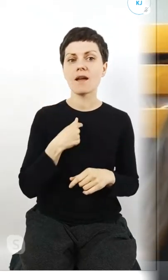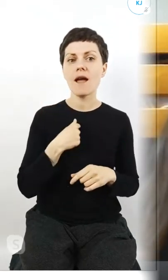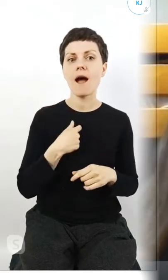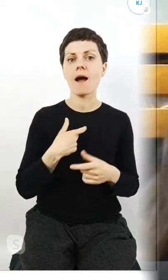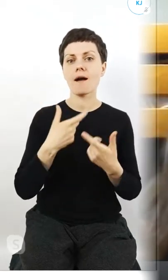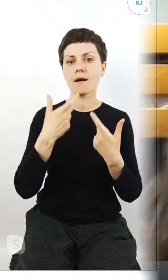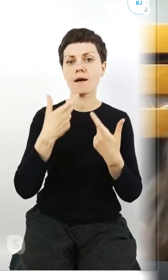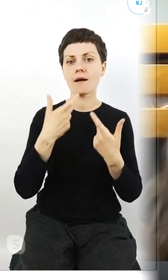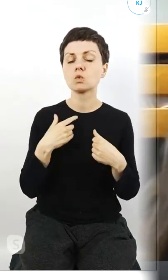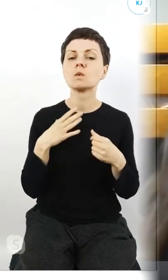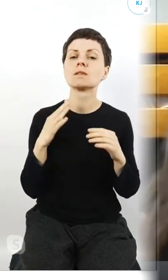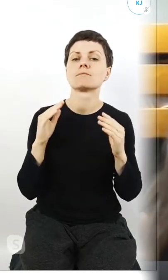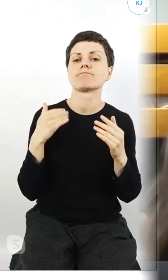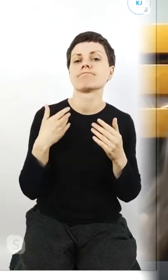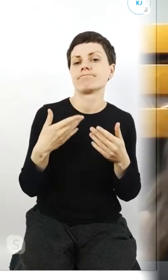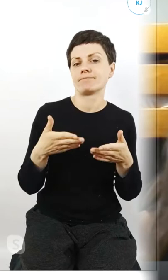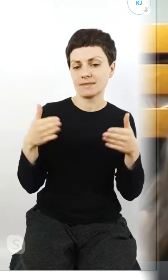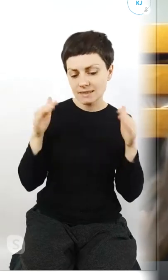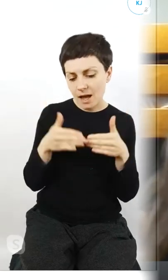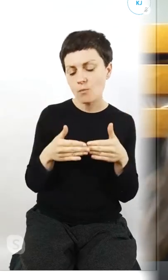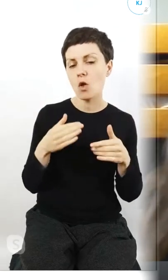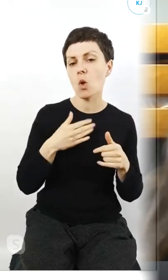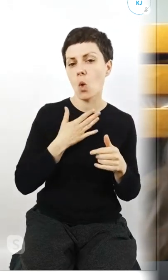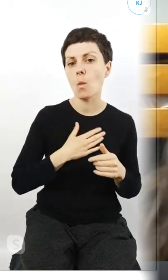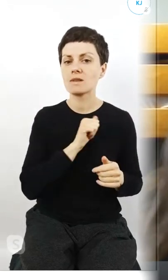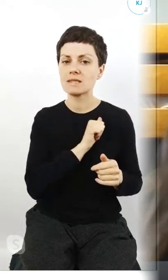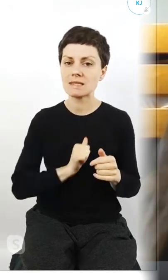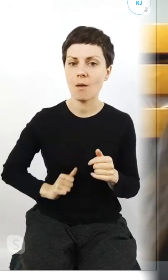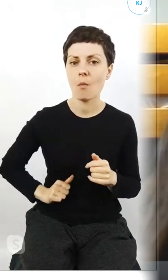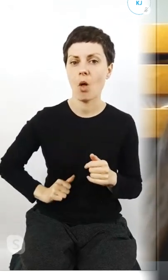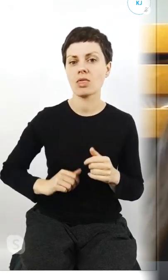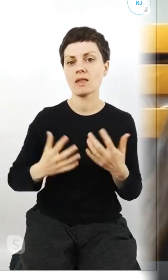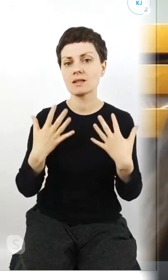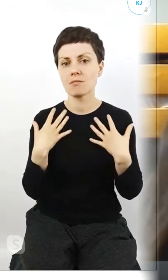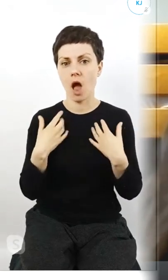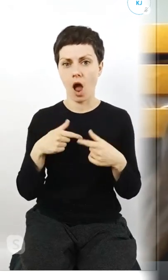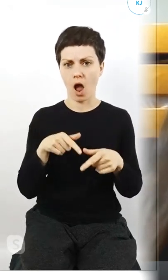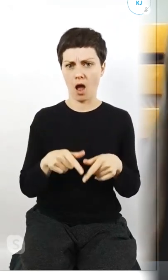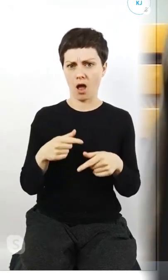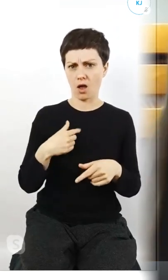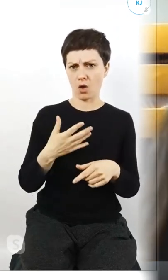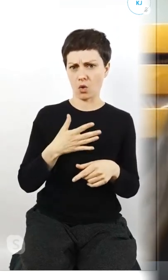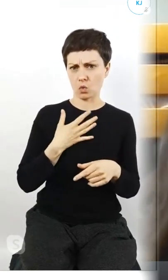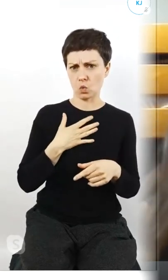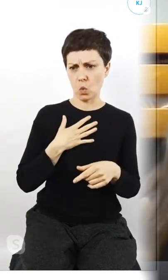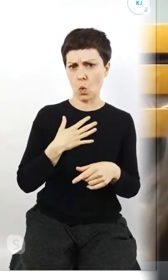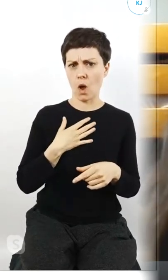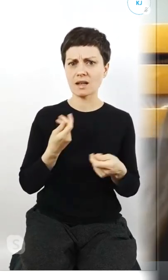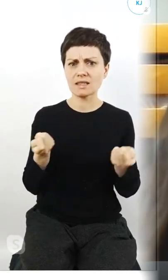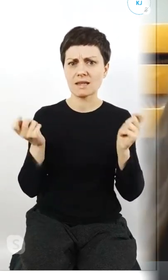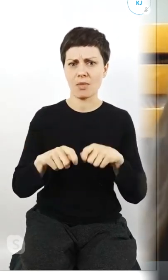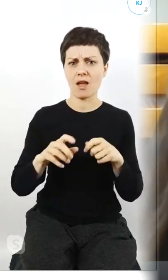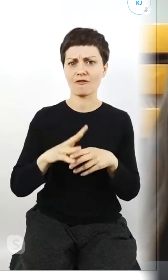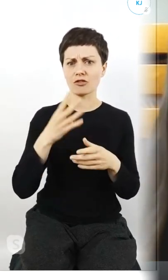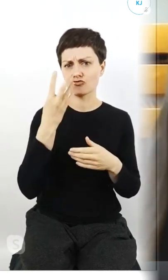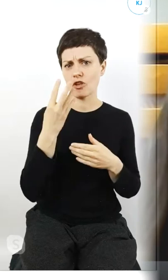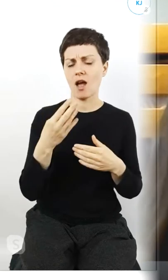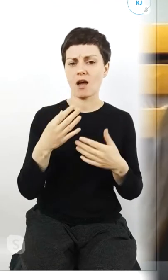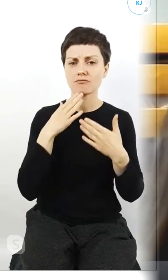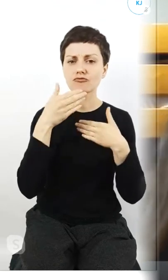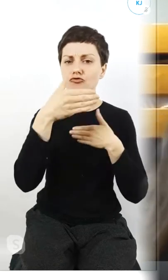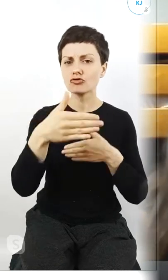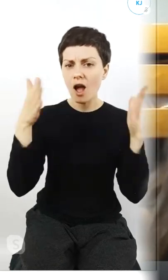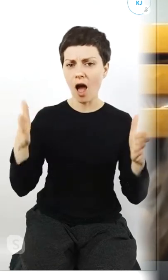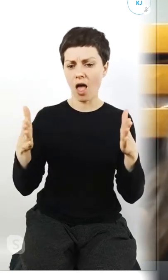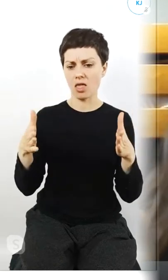introwertyka i wolę samotne spacery, a w tym momencie byłam zamknięta w czterech sienach z rodziną i jeśli spacer to też z